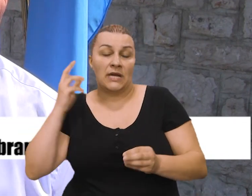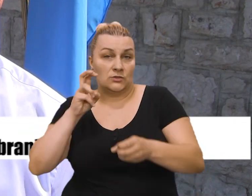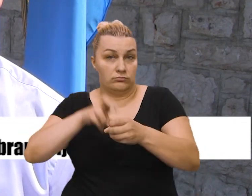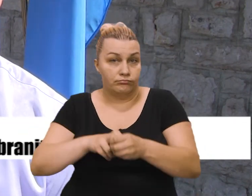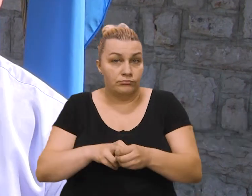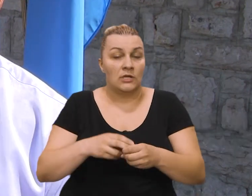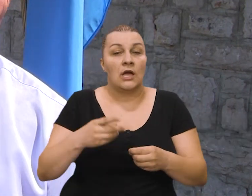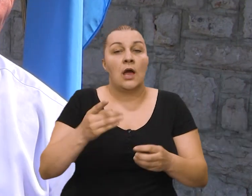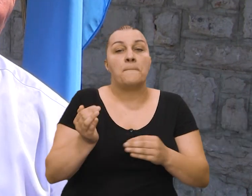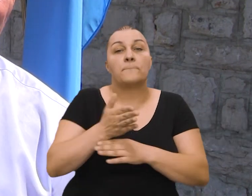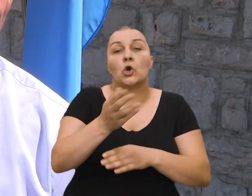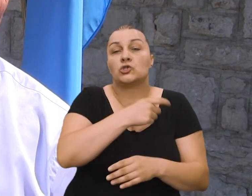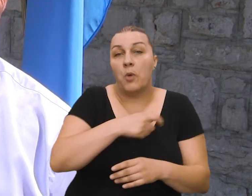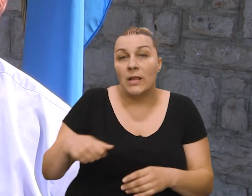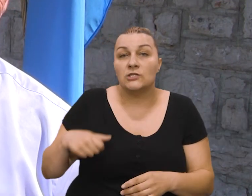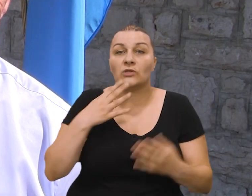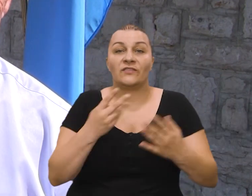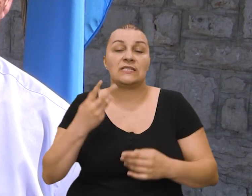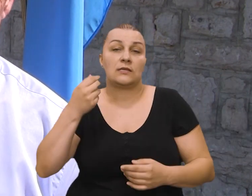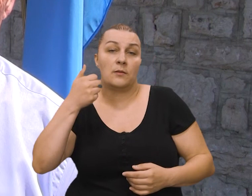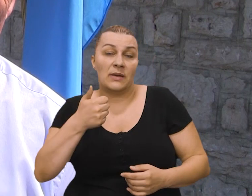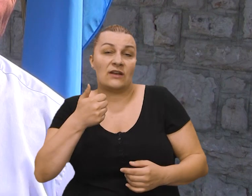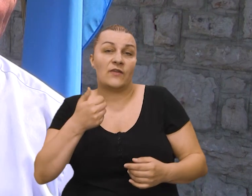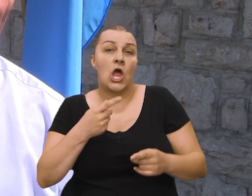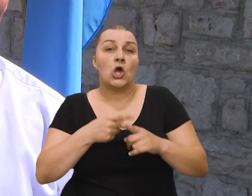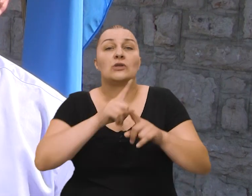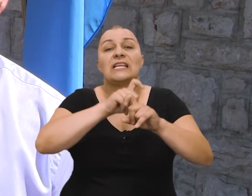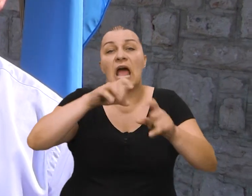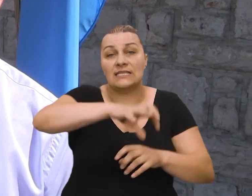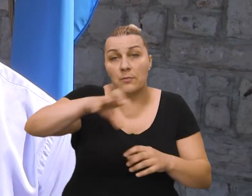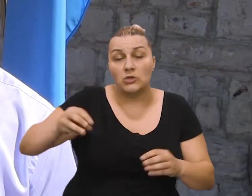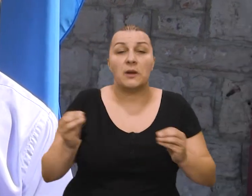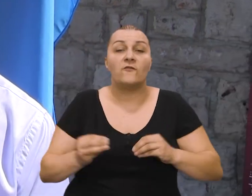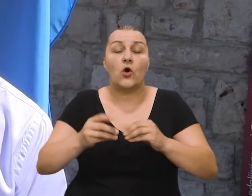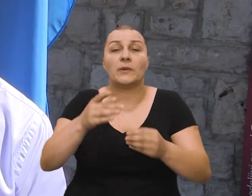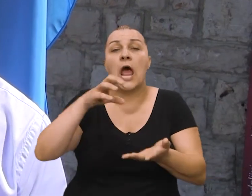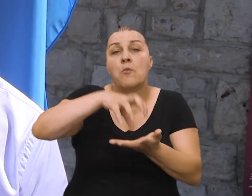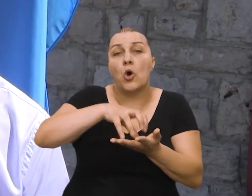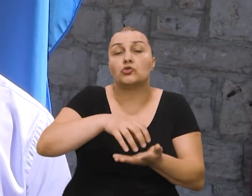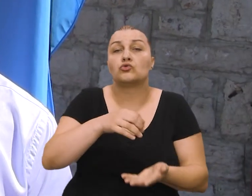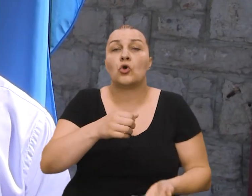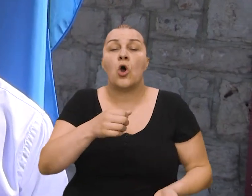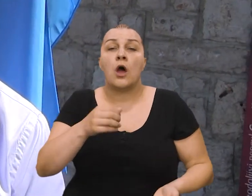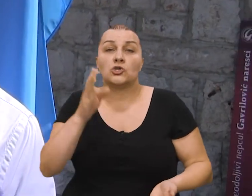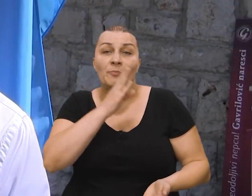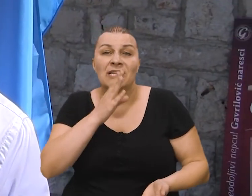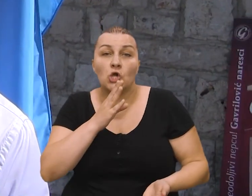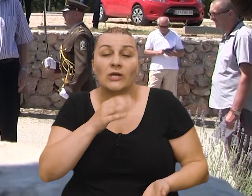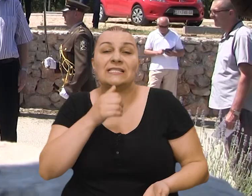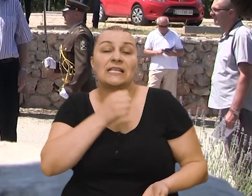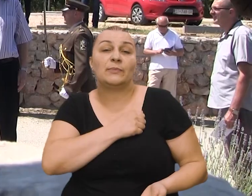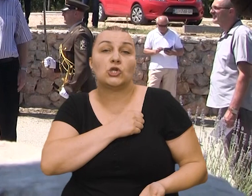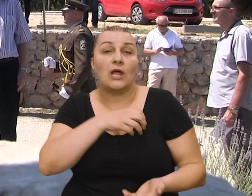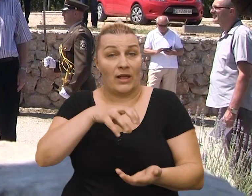godine, urezeno sastavstvo u policije, 91. godine kroz razne posoljbe Hrvatske vojske koje su formirane na području Šibensko-Klinske, Šibensko